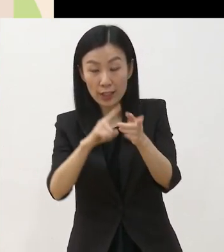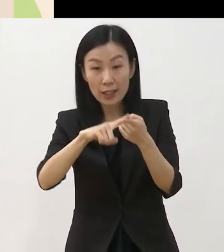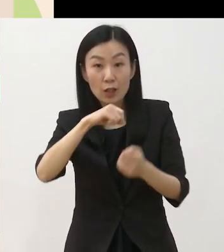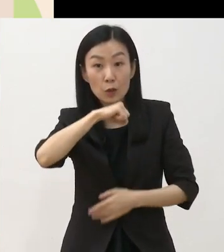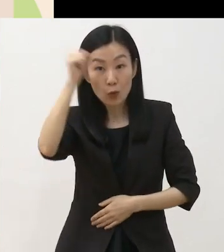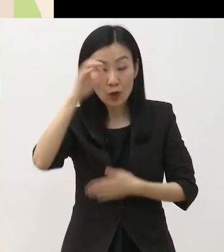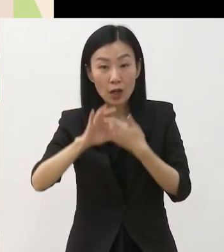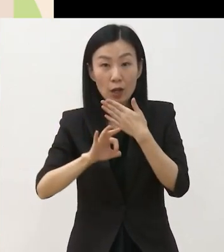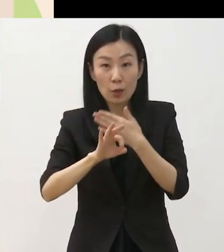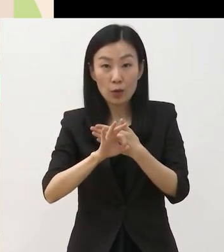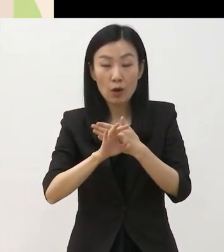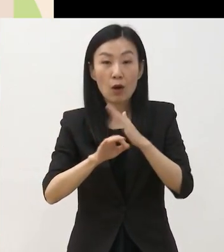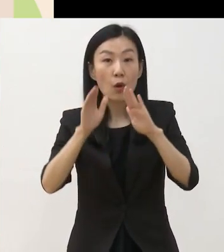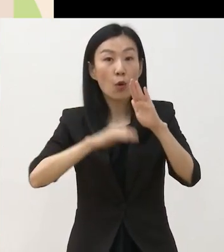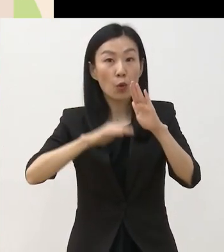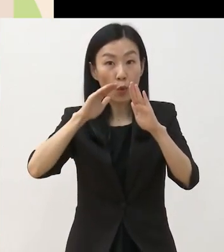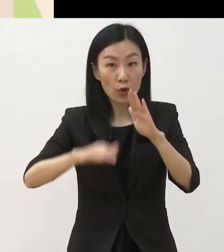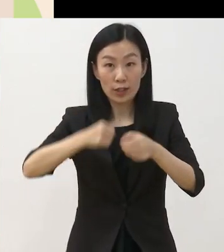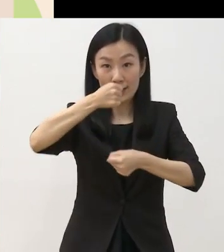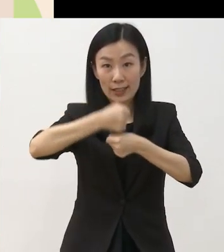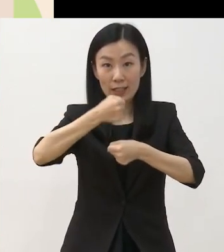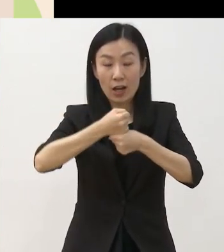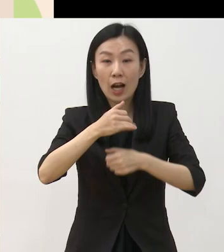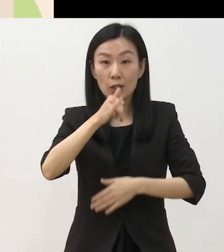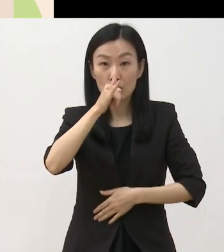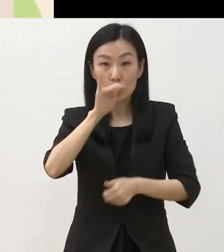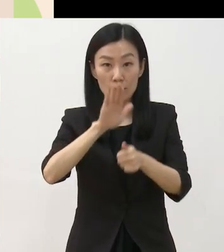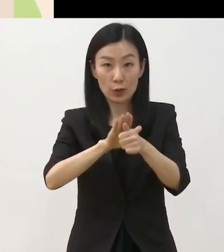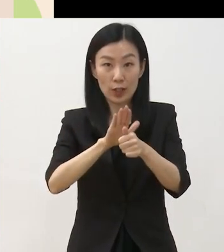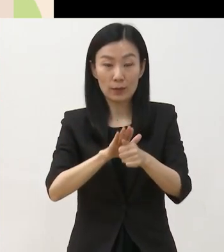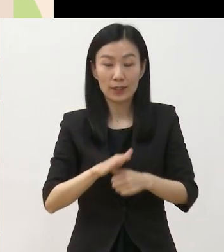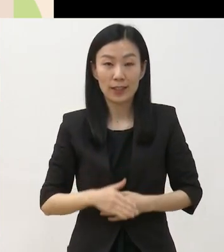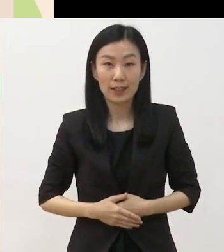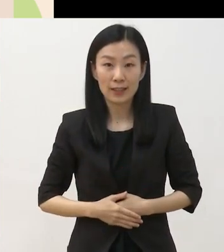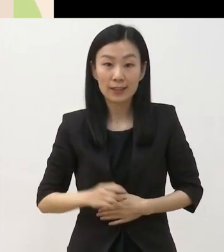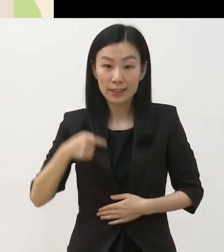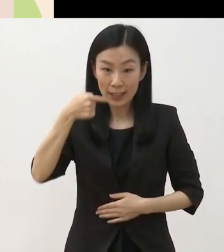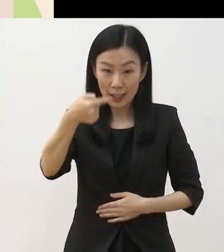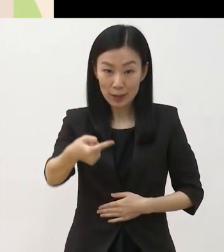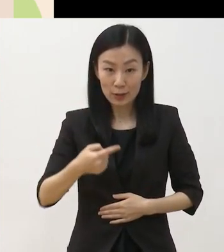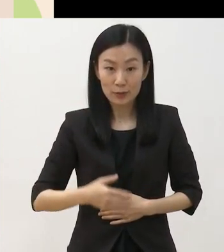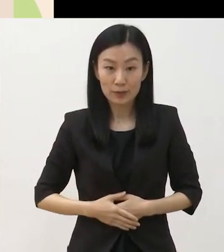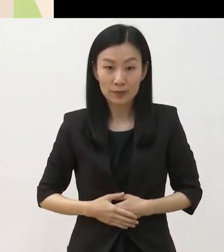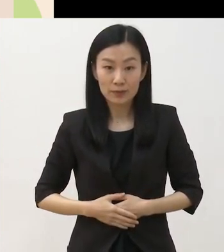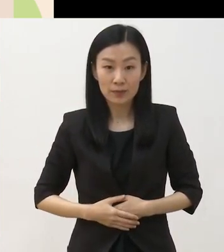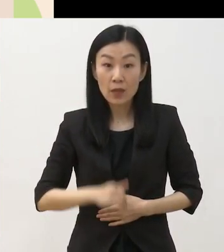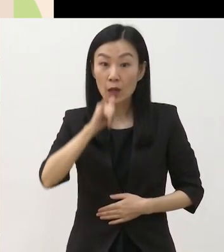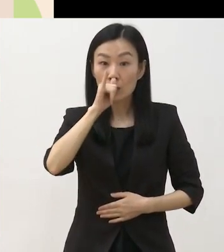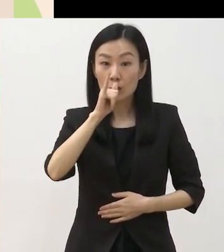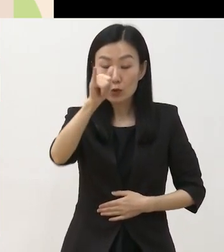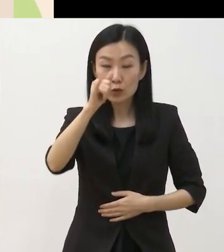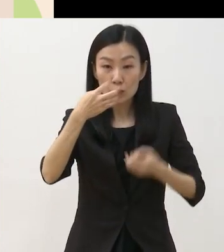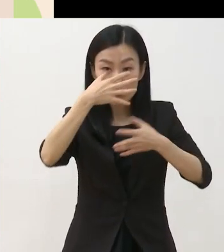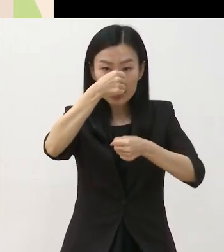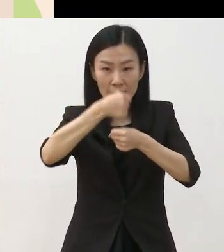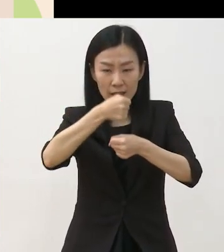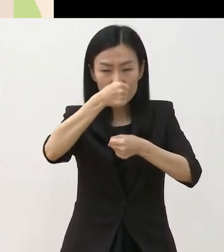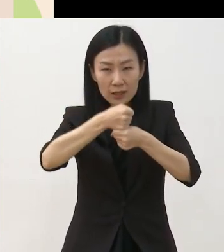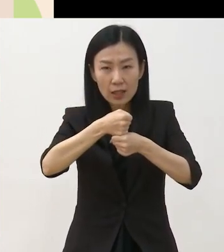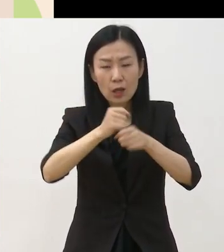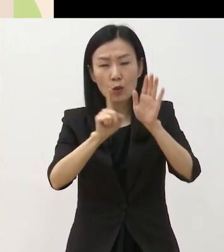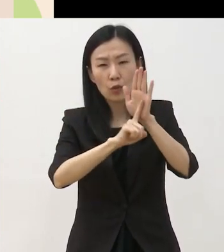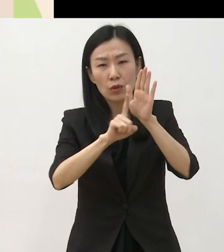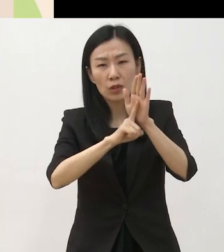본 공연을 제작할 수 있도록 지원합니다 다음은 우수 창작 공연이 사장되지 않고